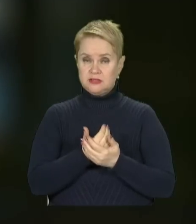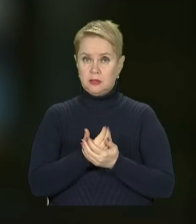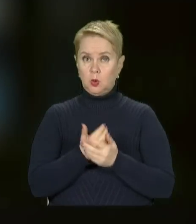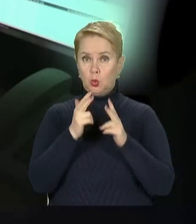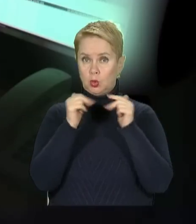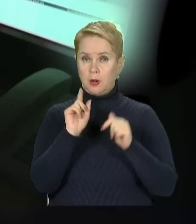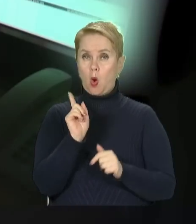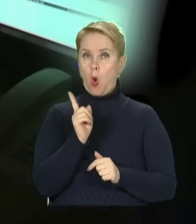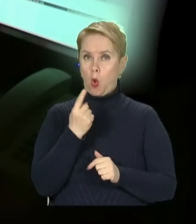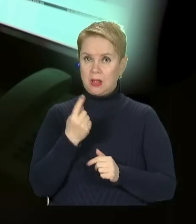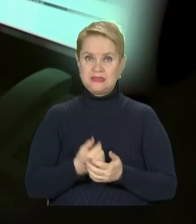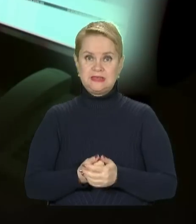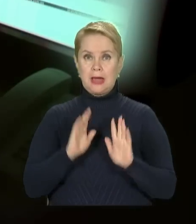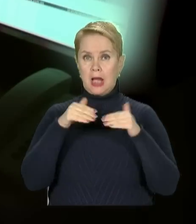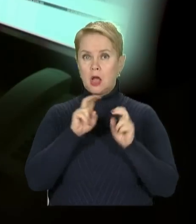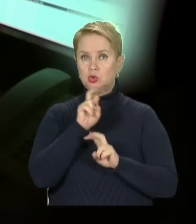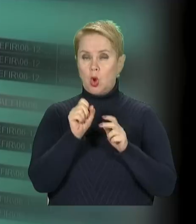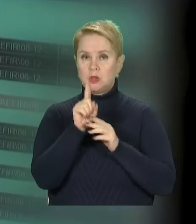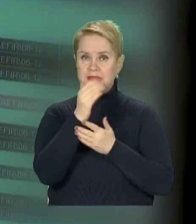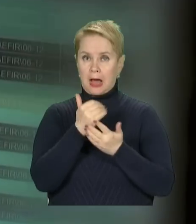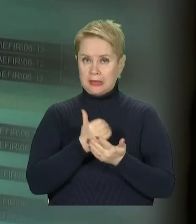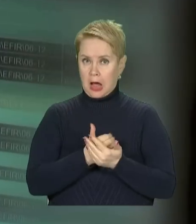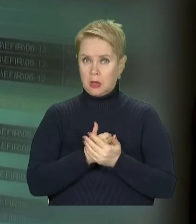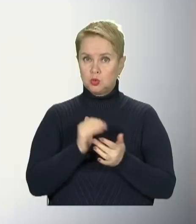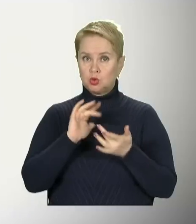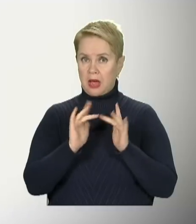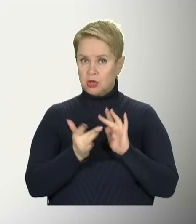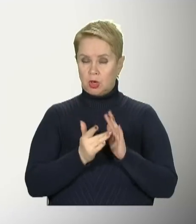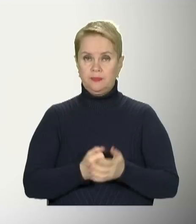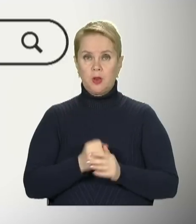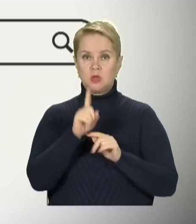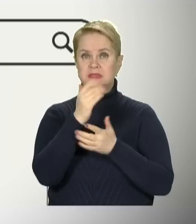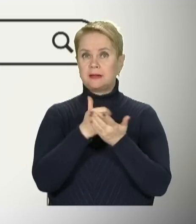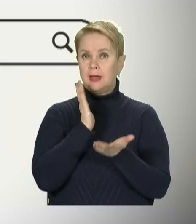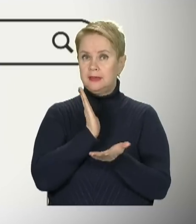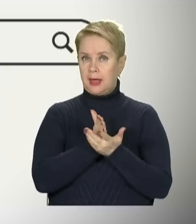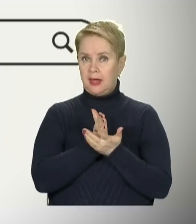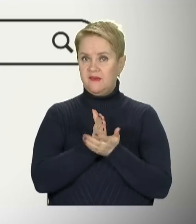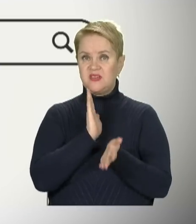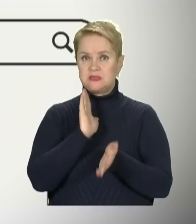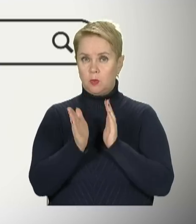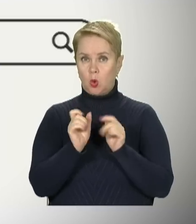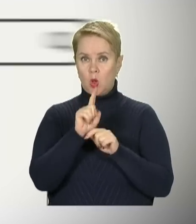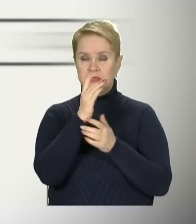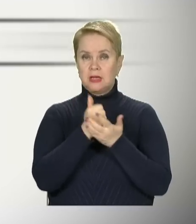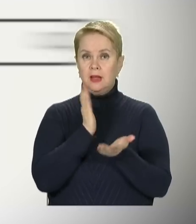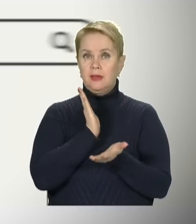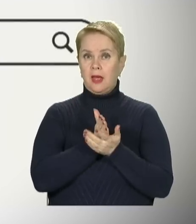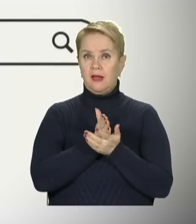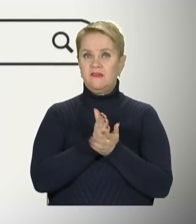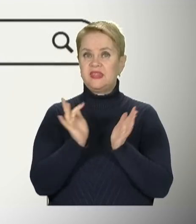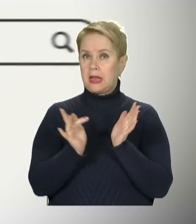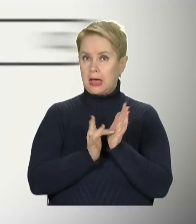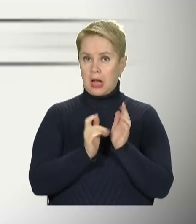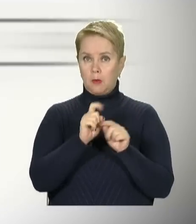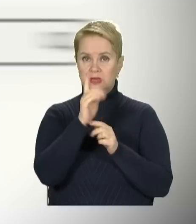у Дніпрі та області, радимо шукати одинадцятий канал у соцмережах. Одинадцятий канал є на Фейсбук, одинадцятий канал є в